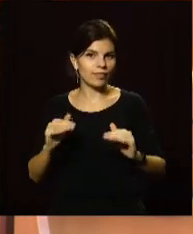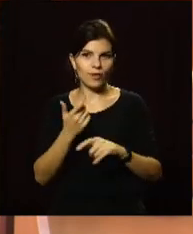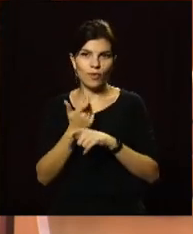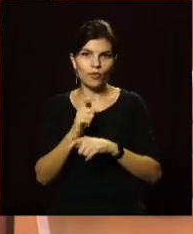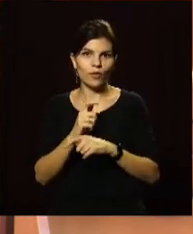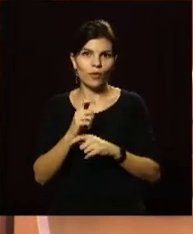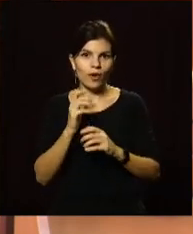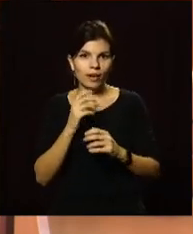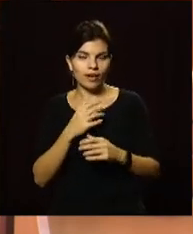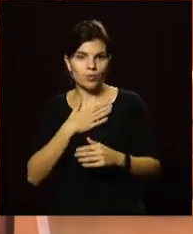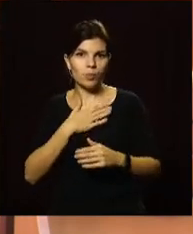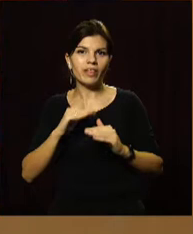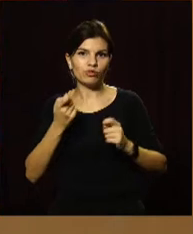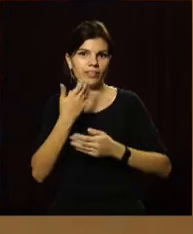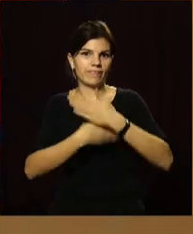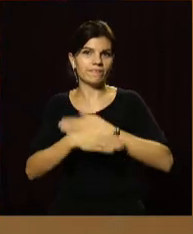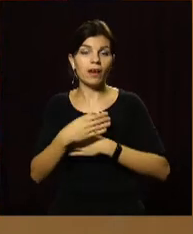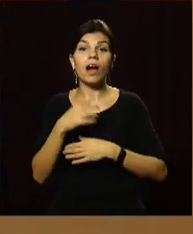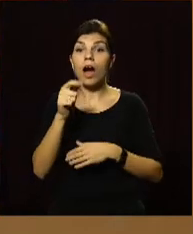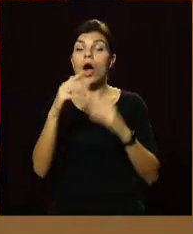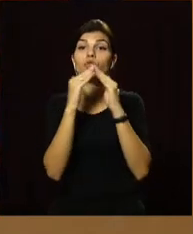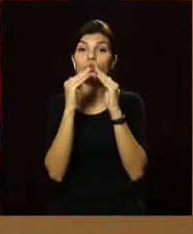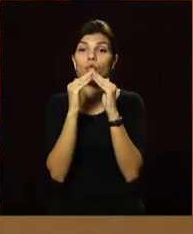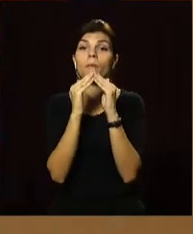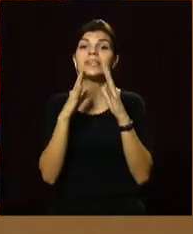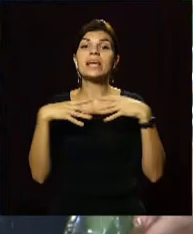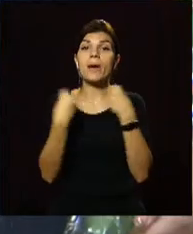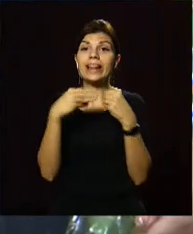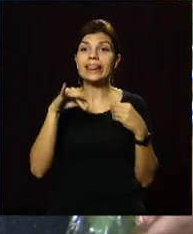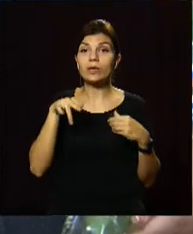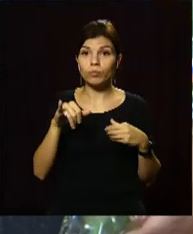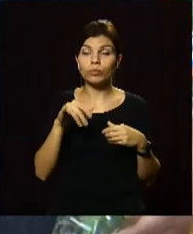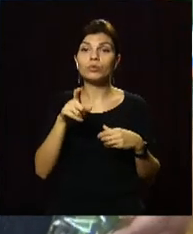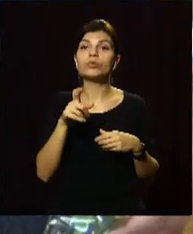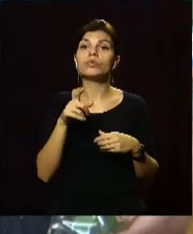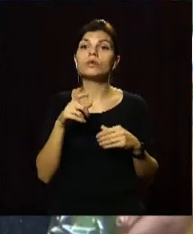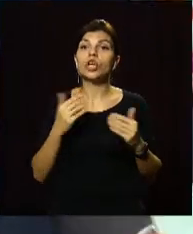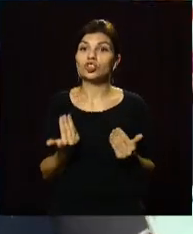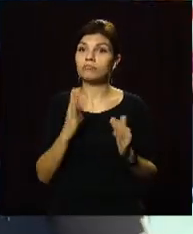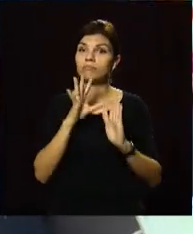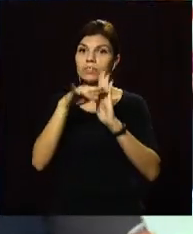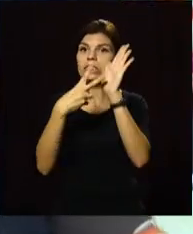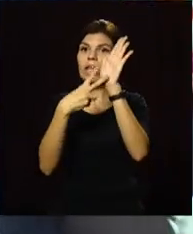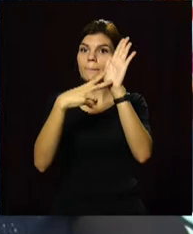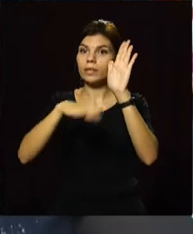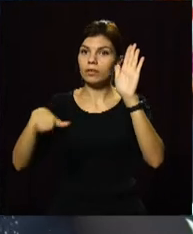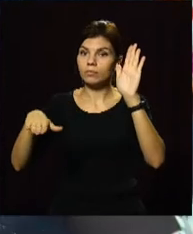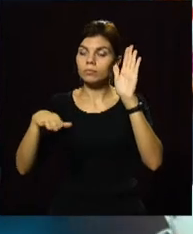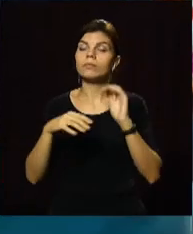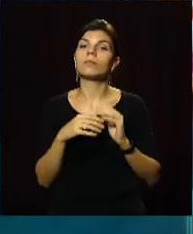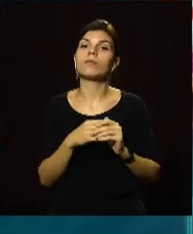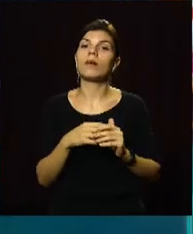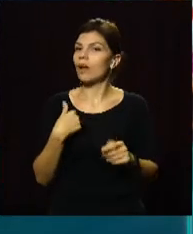інвалідністю, то, я думаю, буде дуже цікаво. А у будинку сімейного типу Наталії Перелет мешкають аж семеро дітей. Я дуже рада,